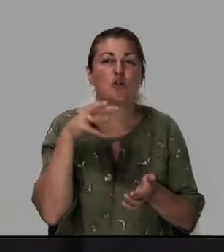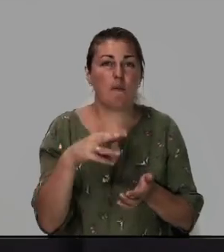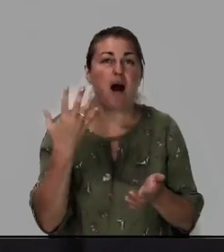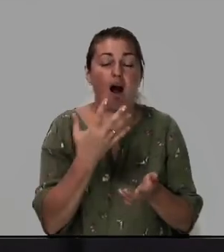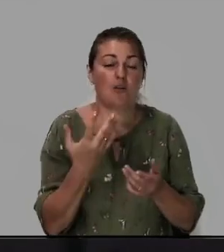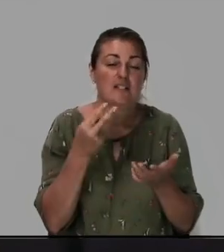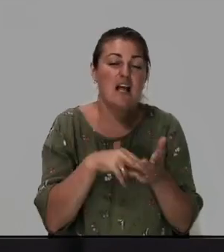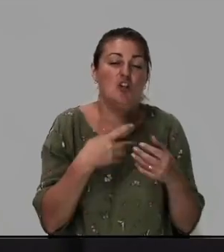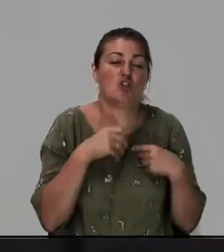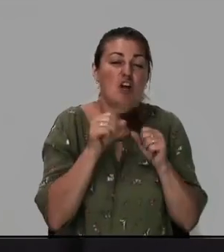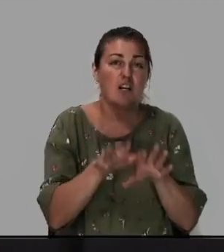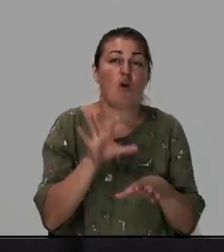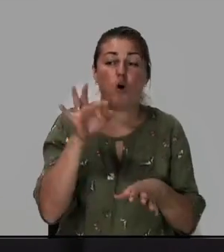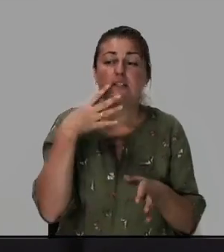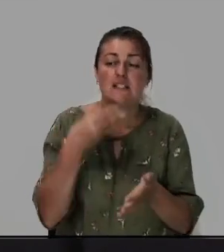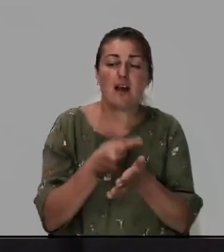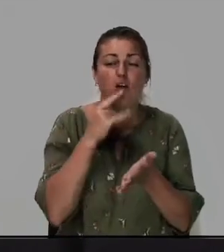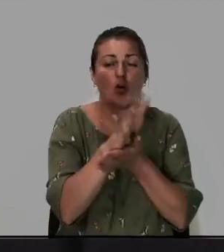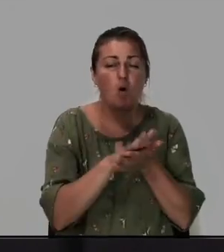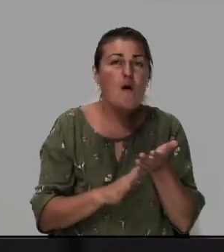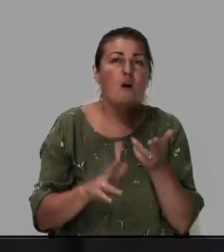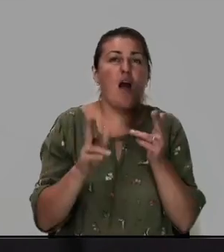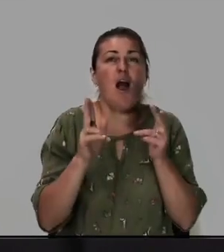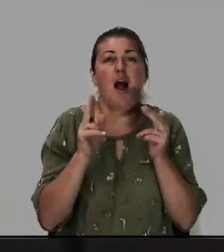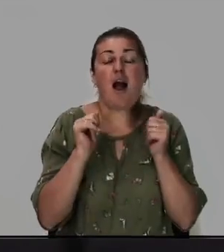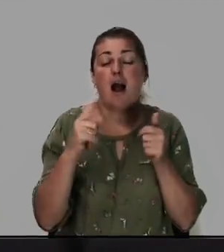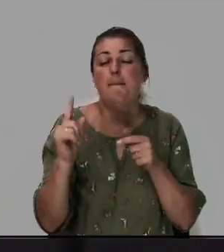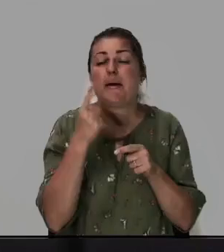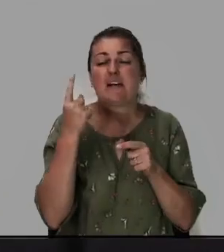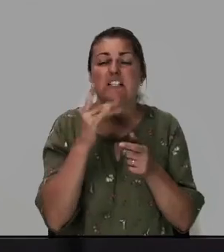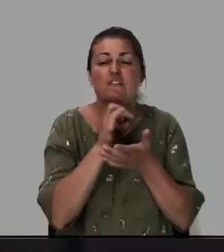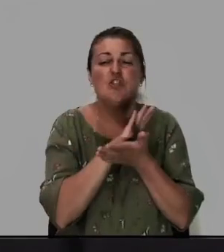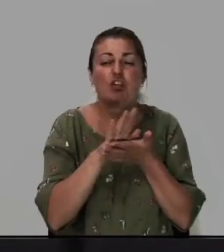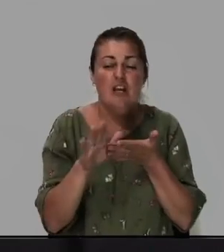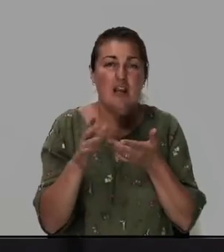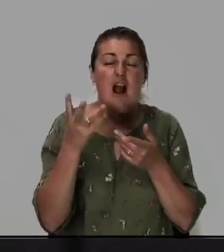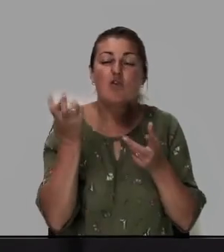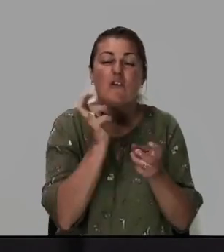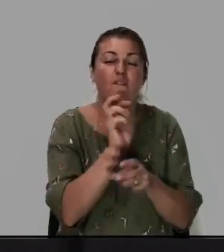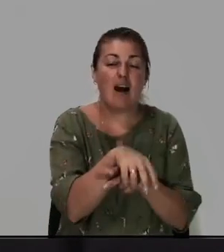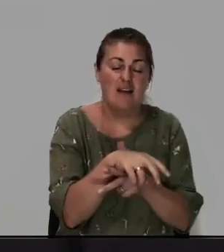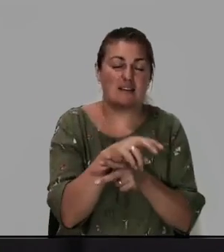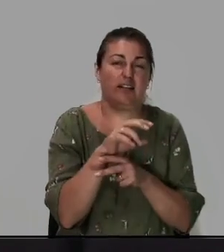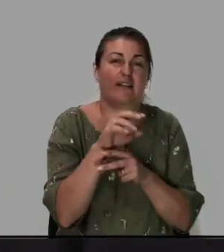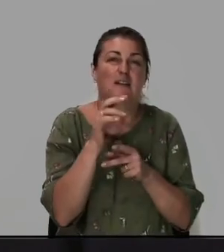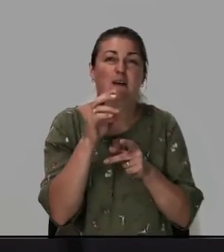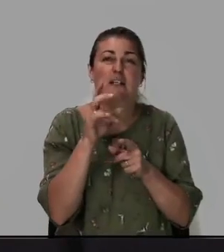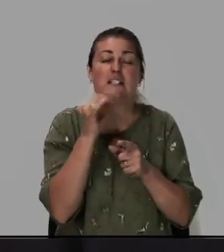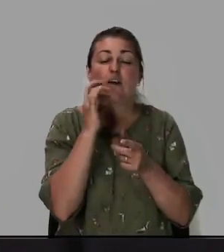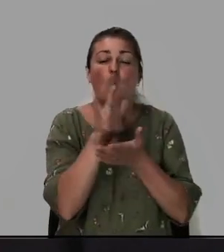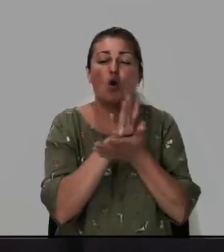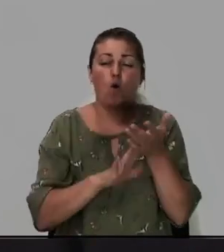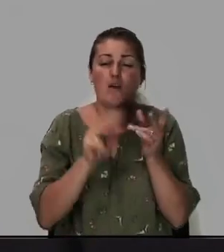на жертву, и Он со своей кровью, как первосвященник, который входил во святое святых, с кровью невинных